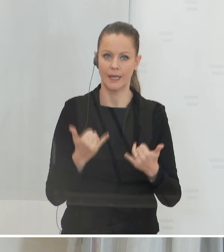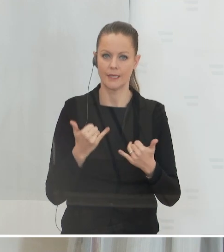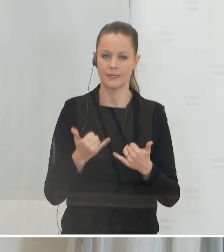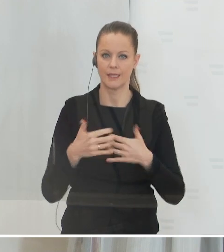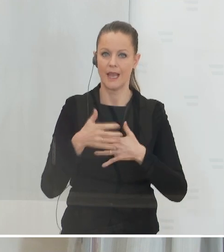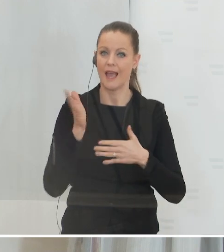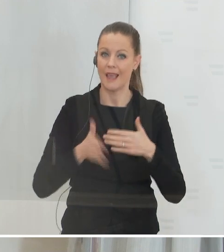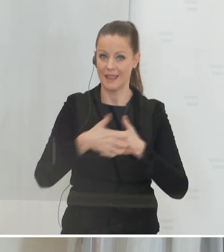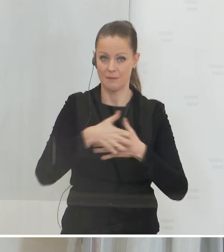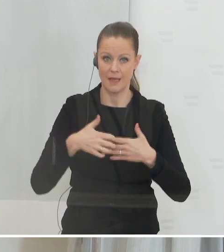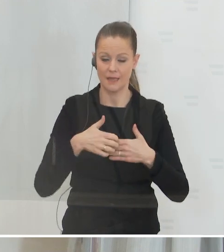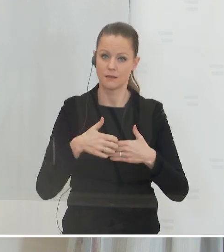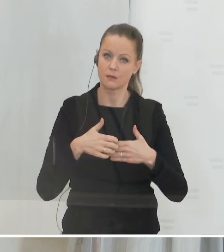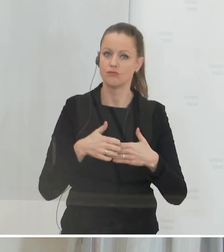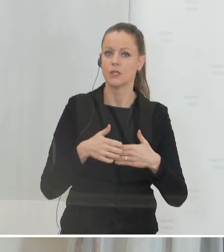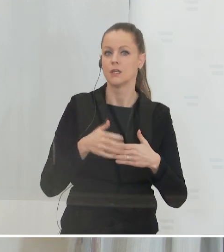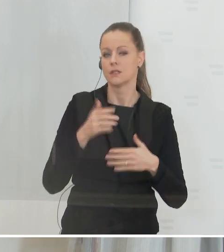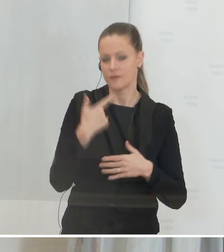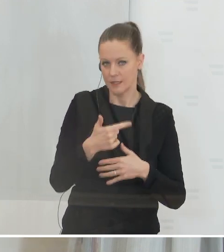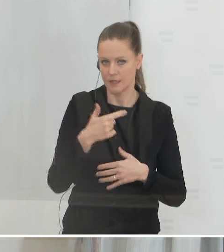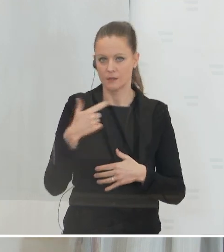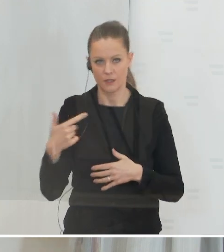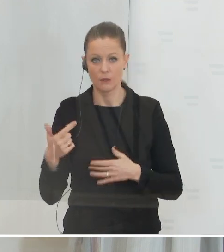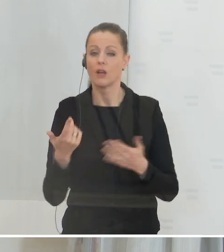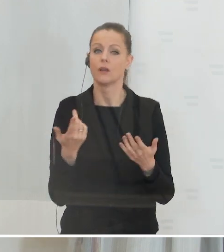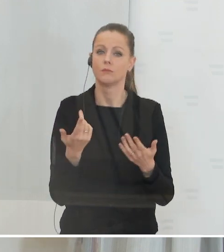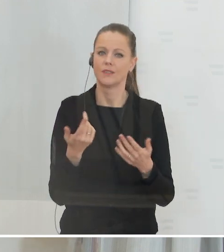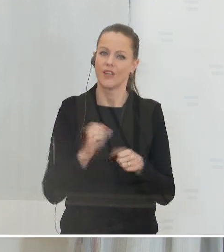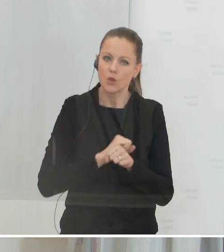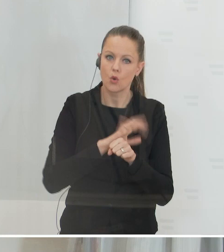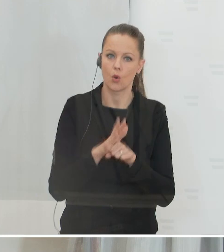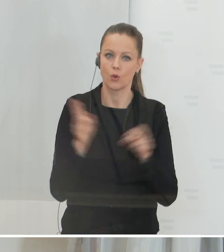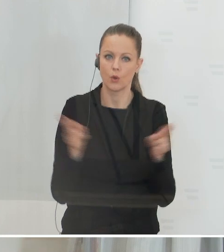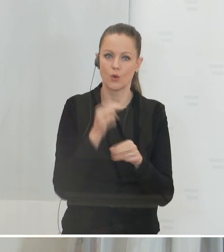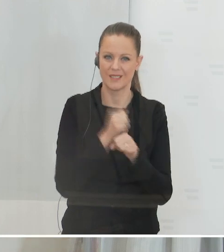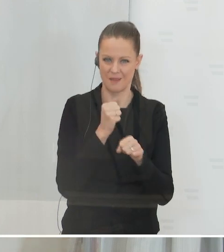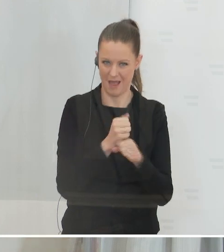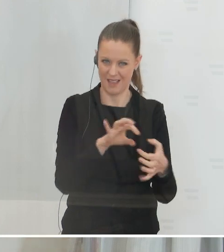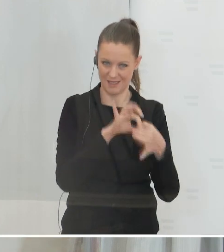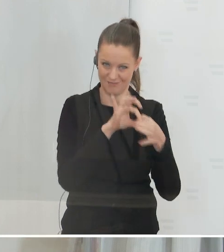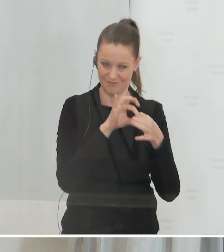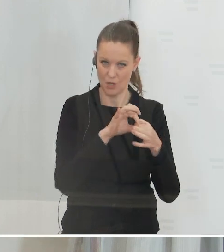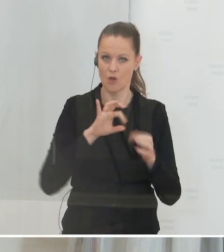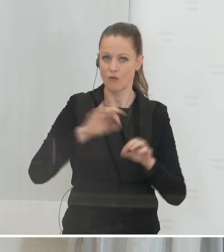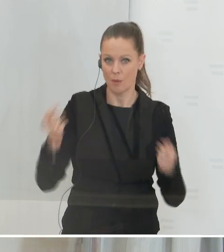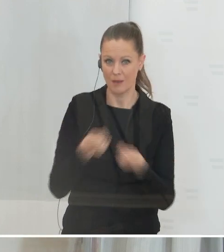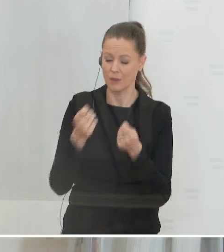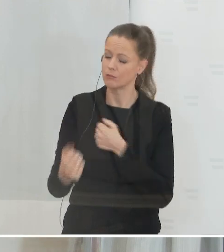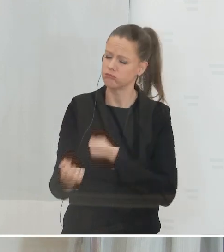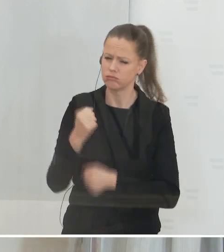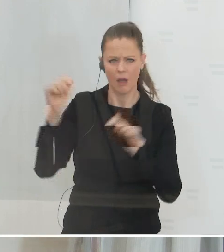März 2022 die ganz spezifische Corona-Kurzarbeit, die für Betriebe mit starken